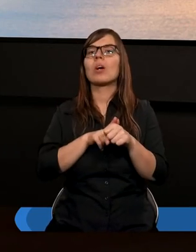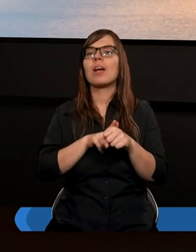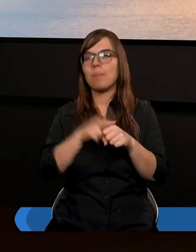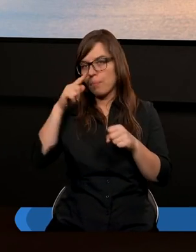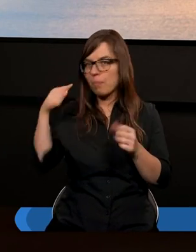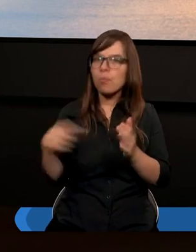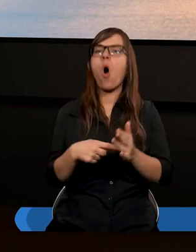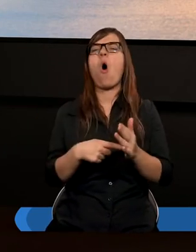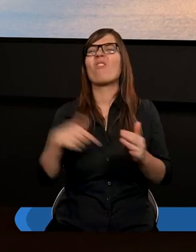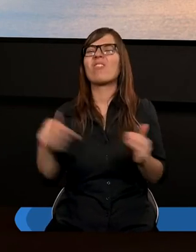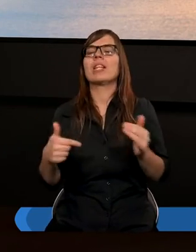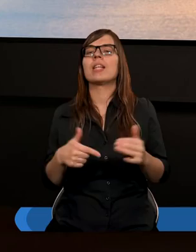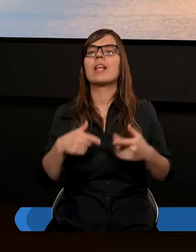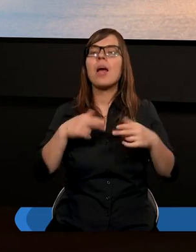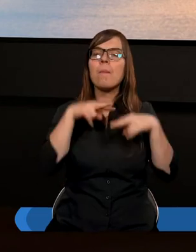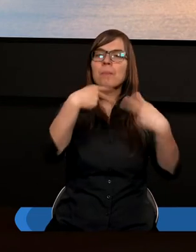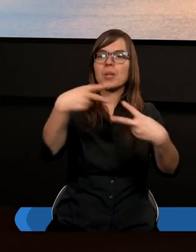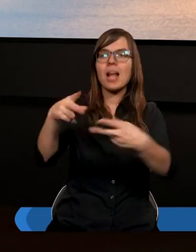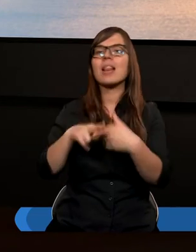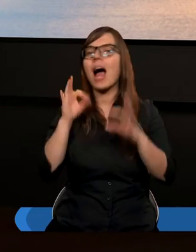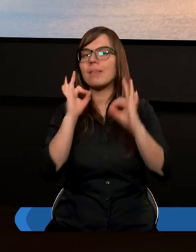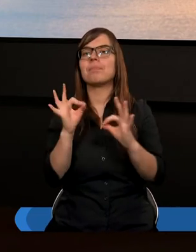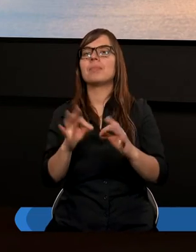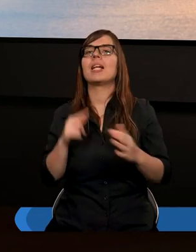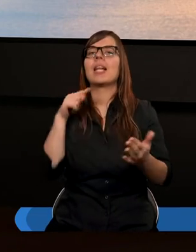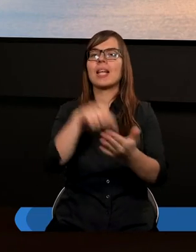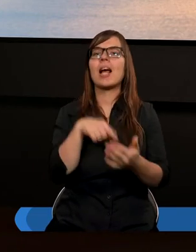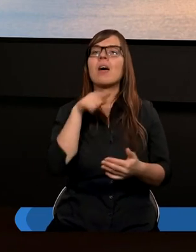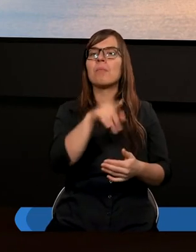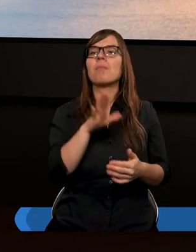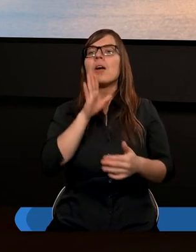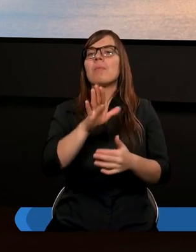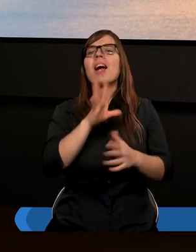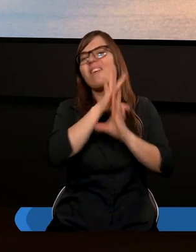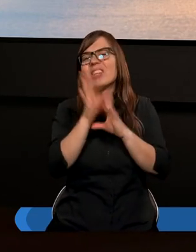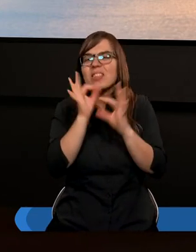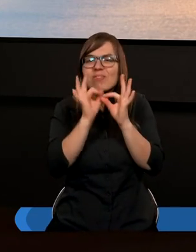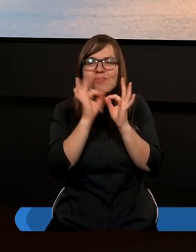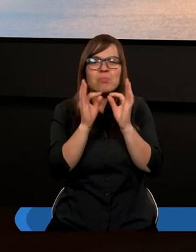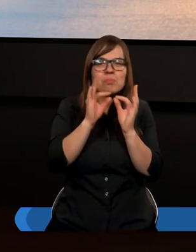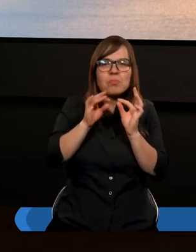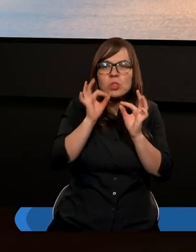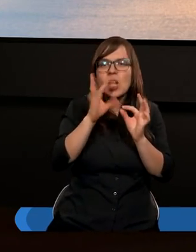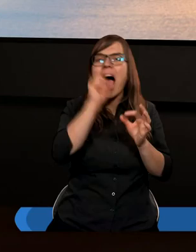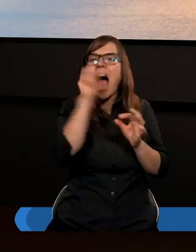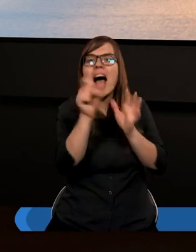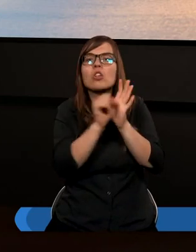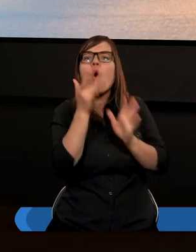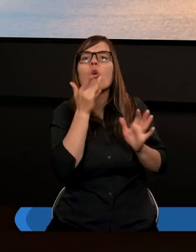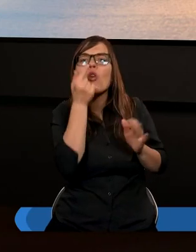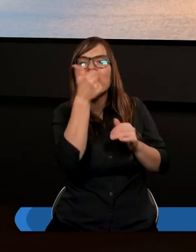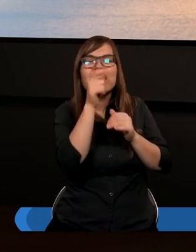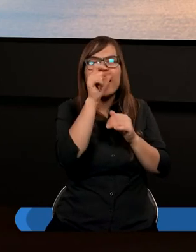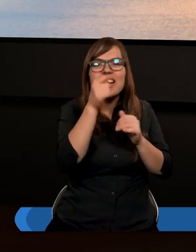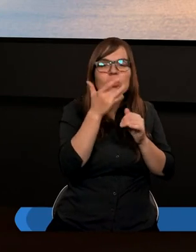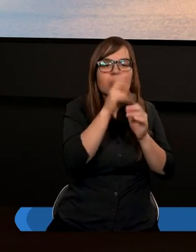powinny być przekazane na dobry cel oni mieli tak wszystko wyliczone tam do grosza wyliczone